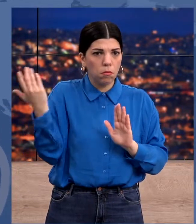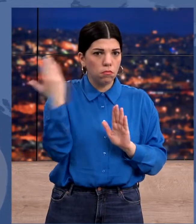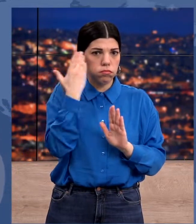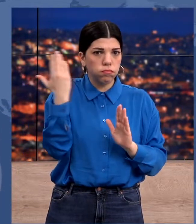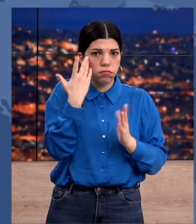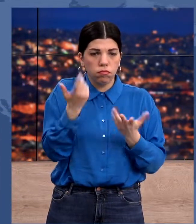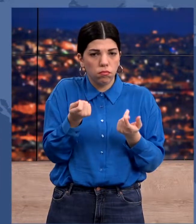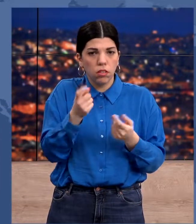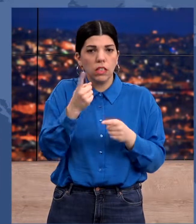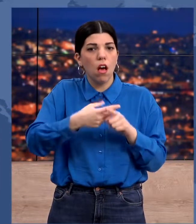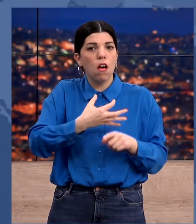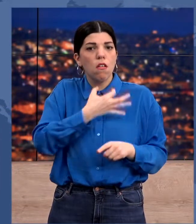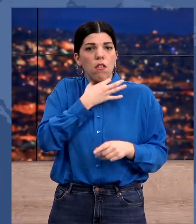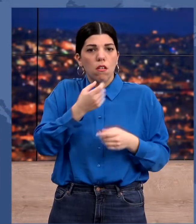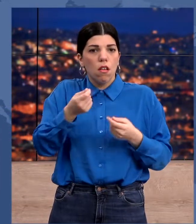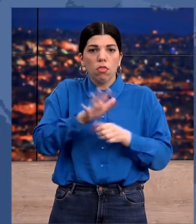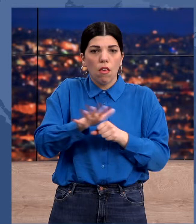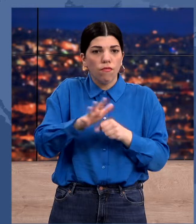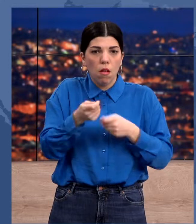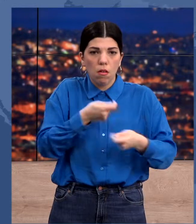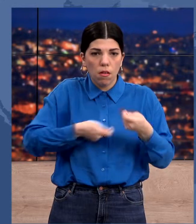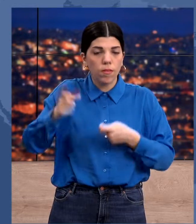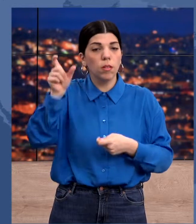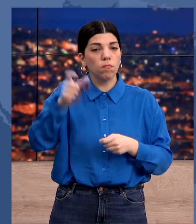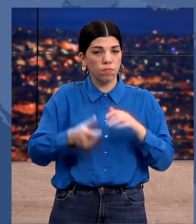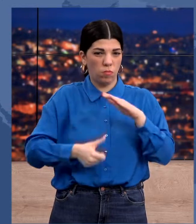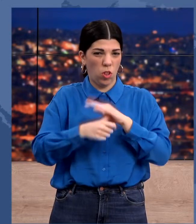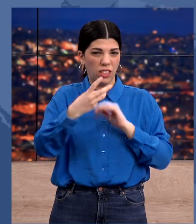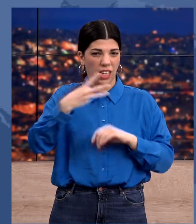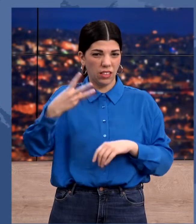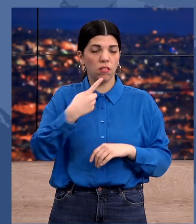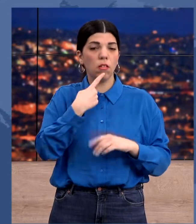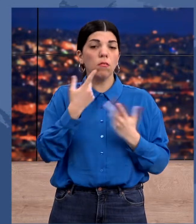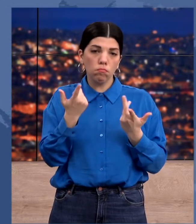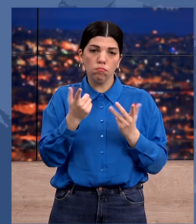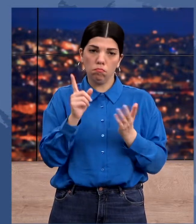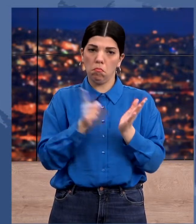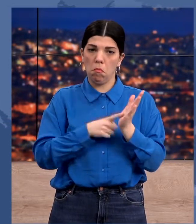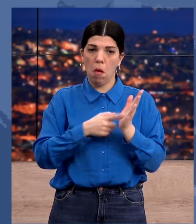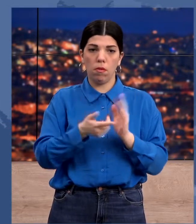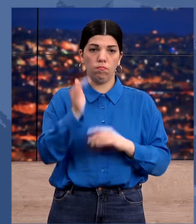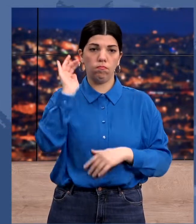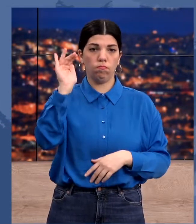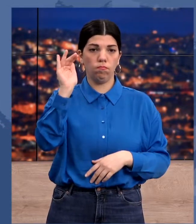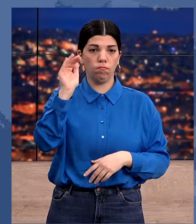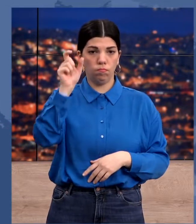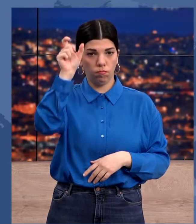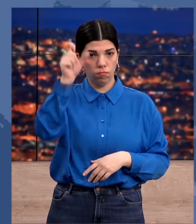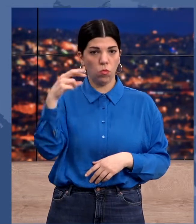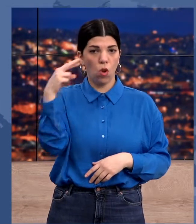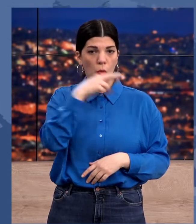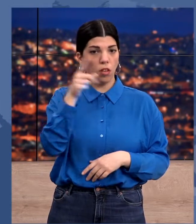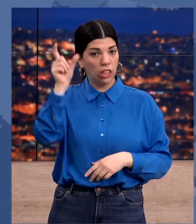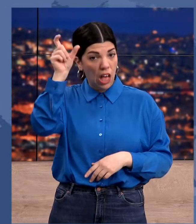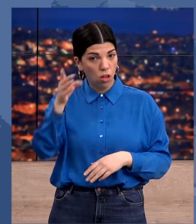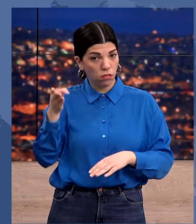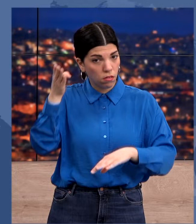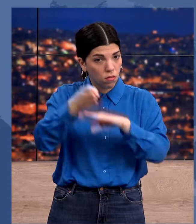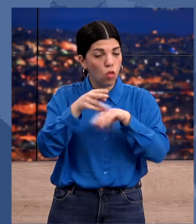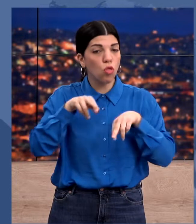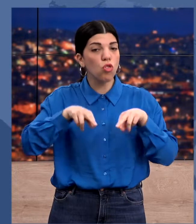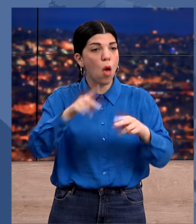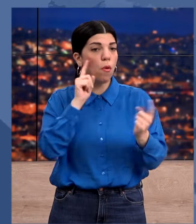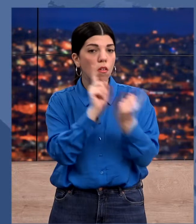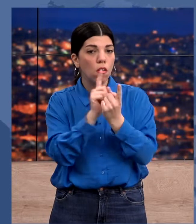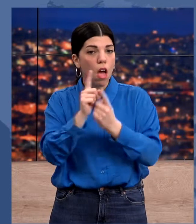ανατιμήσεων, αλλά και την οικονομική ασφυξία που βιώνουν. Ο αρχηγός της αξιωματικής αντιπολίτευσης κάλεσε τον Πρωθυπουργό να βγει στους